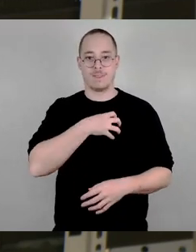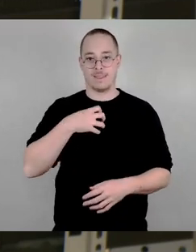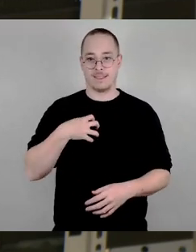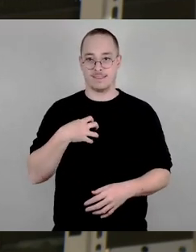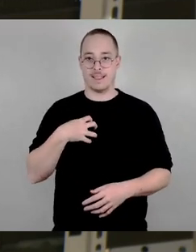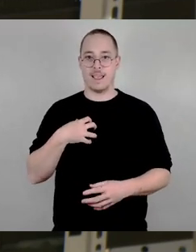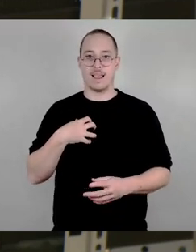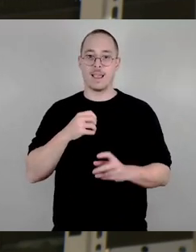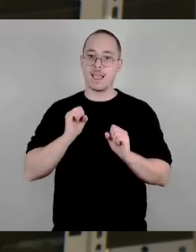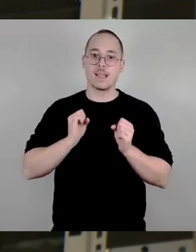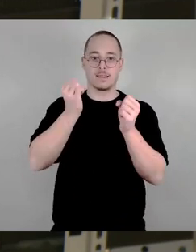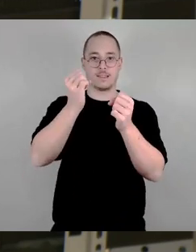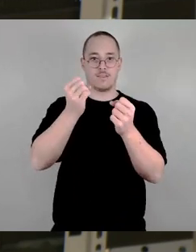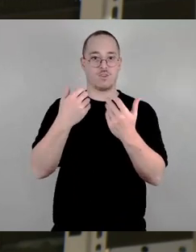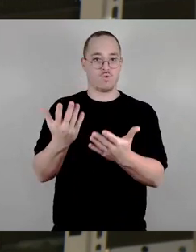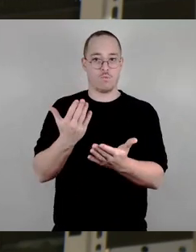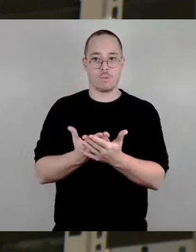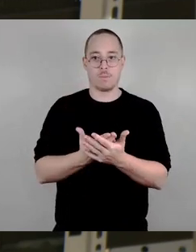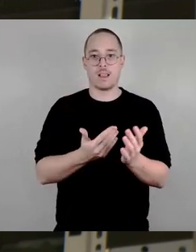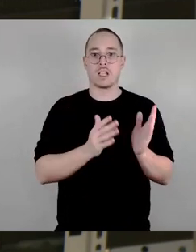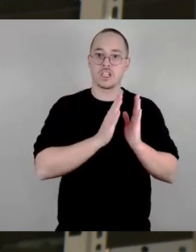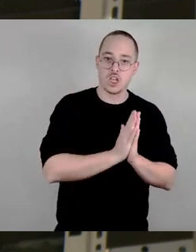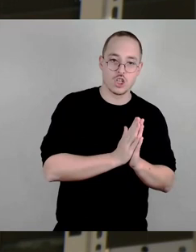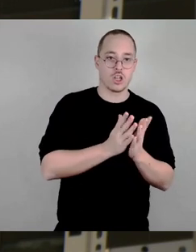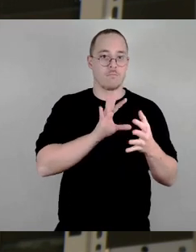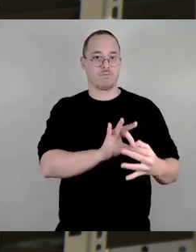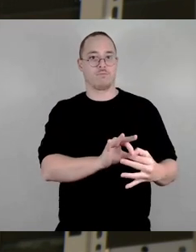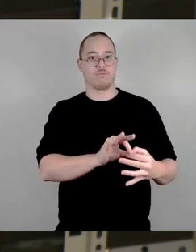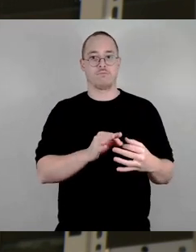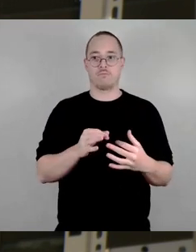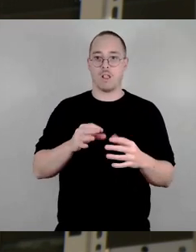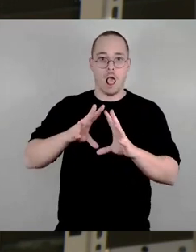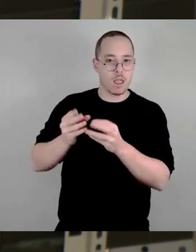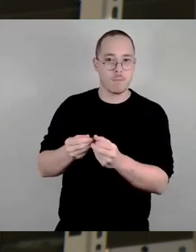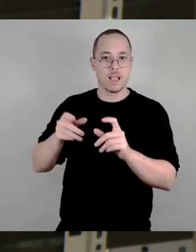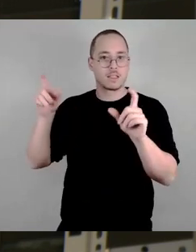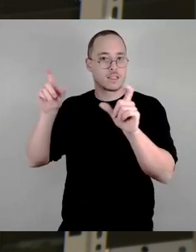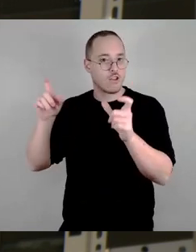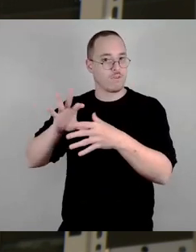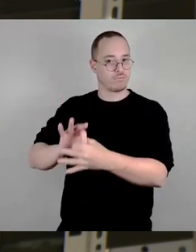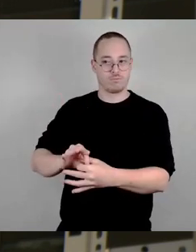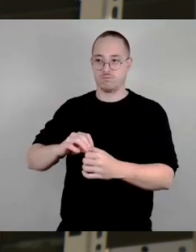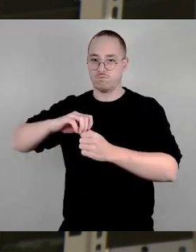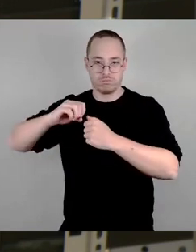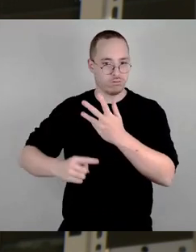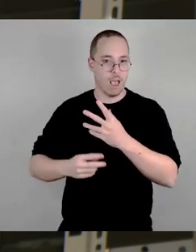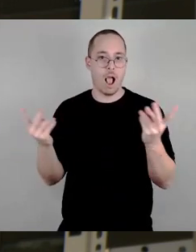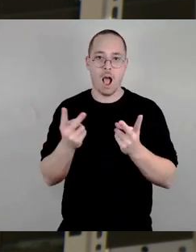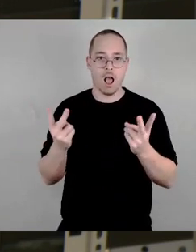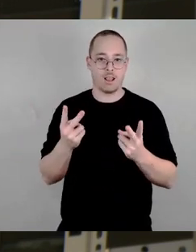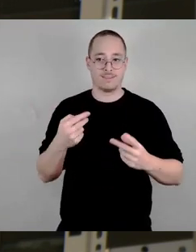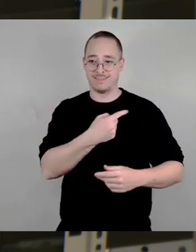dezidiert kirchlich oder allgemein zivilgesellschaftlich, wünschen sich ihre Unterstützung, unsere Unterstützung im Stadtrat.